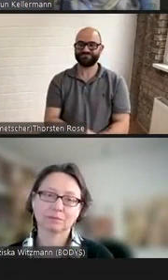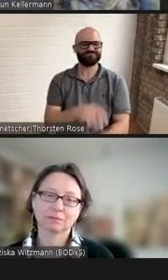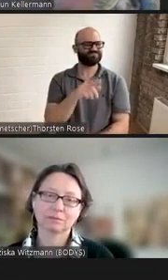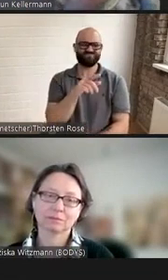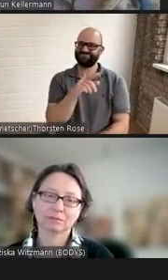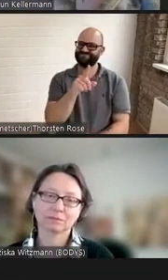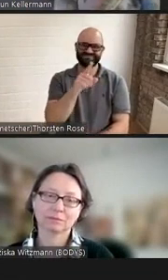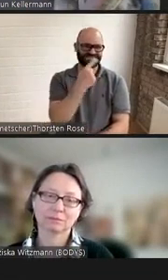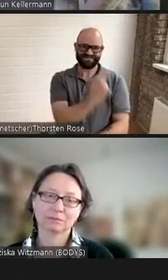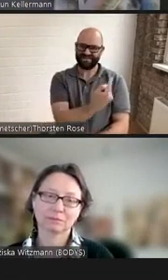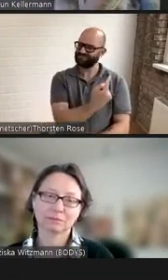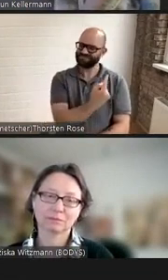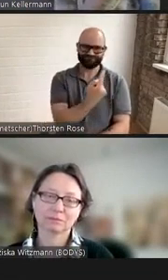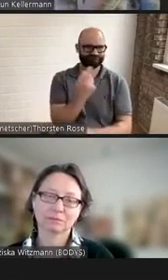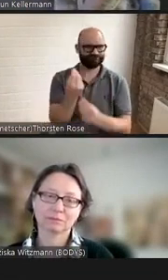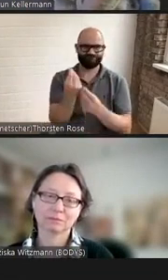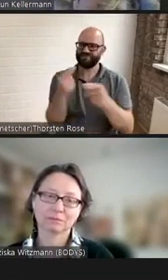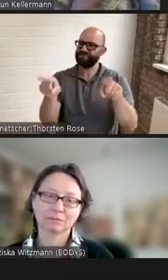eignete,